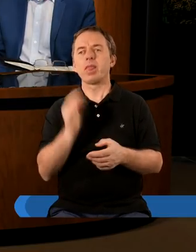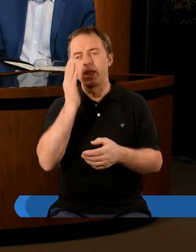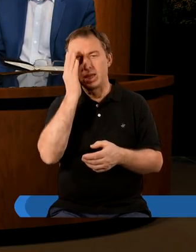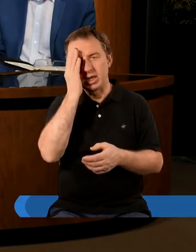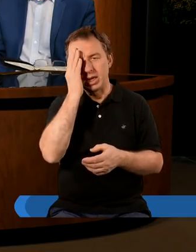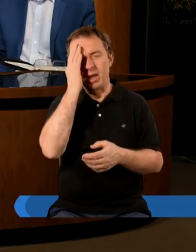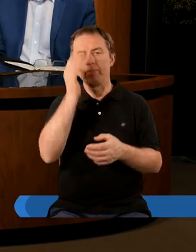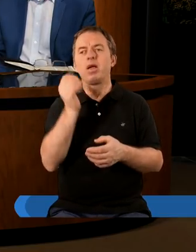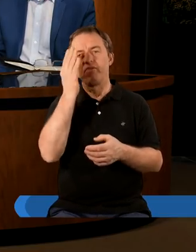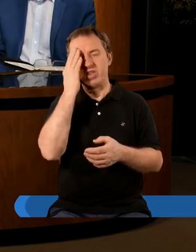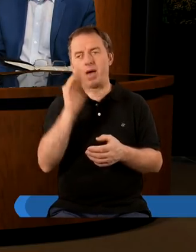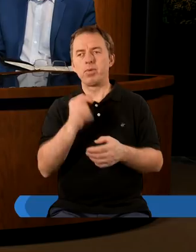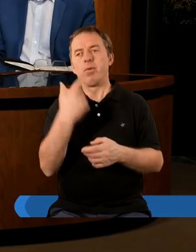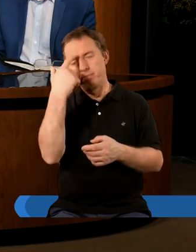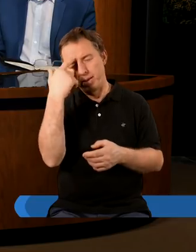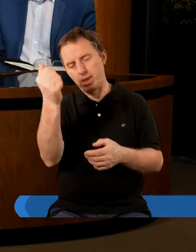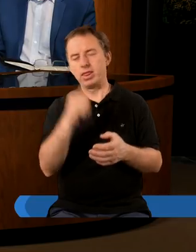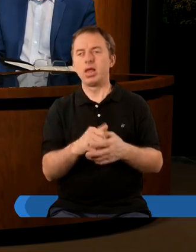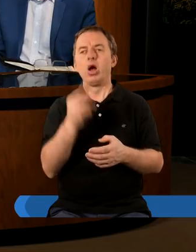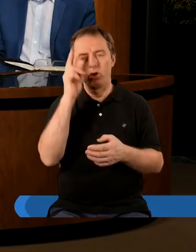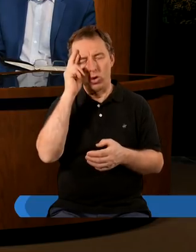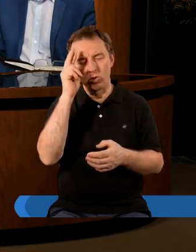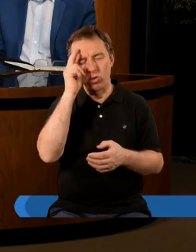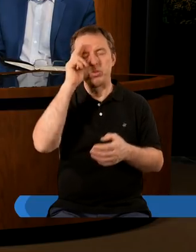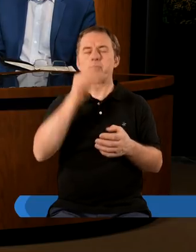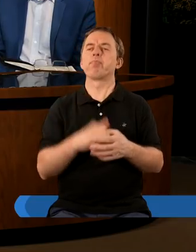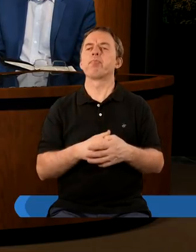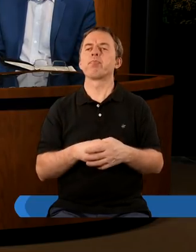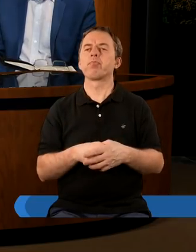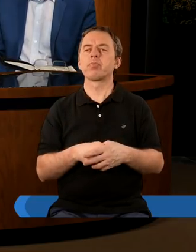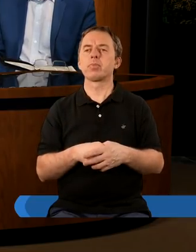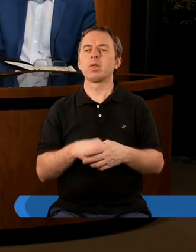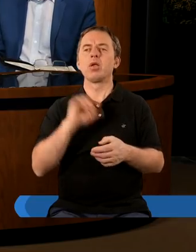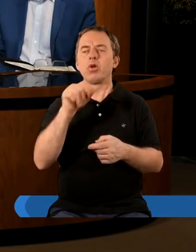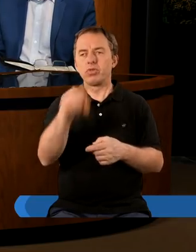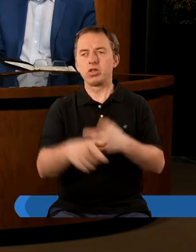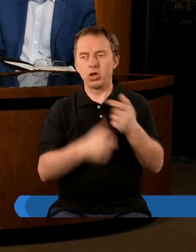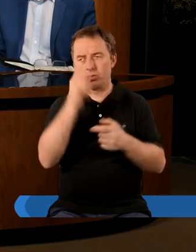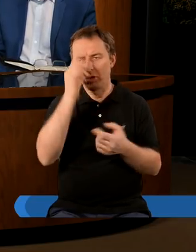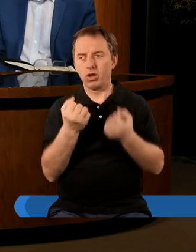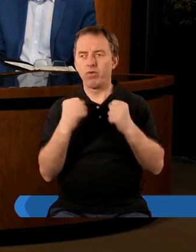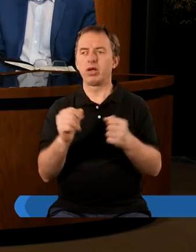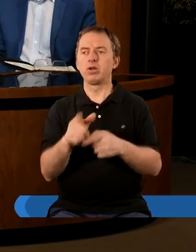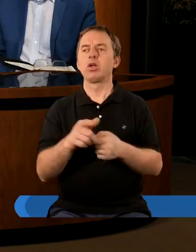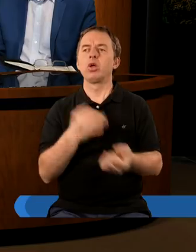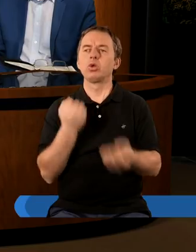Znam, wiem, pamiętam, rozumiem. Często, gdy człowiek znajdzie się w takiej trudnej